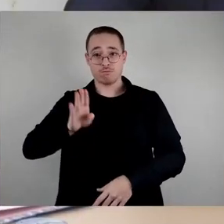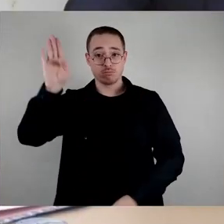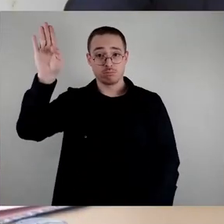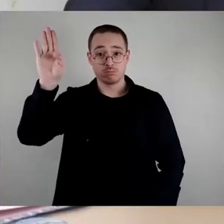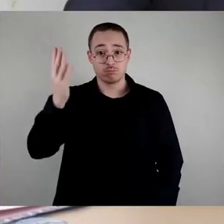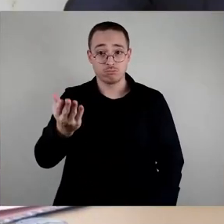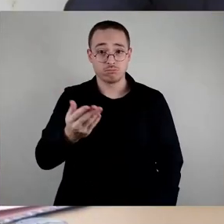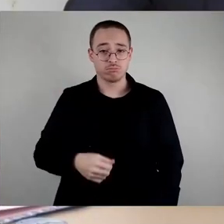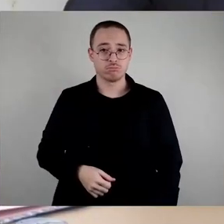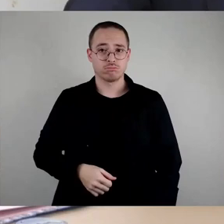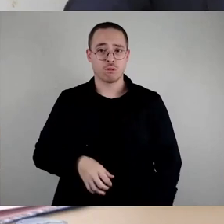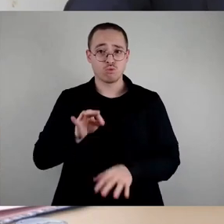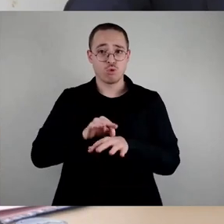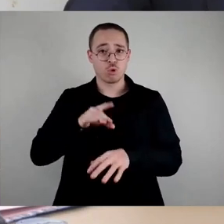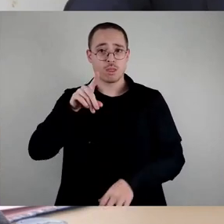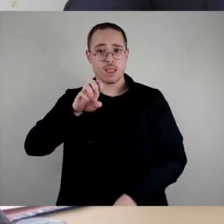Herr Dr. Deppe. Bitte schön.